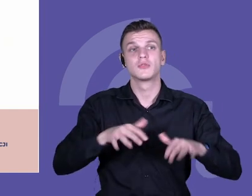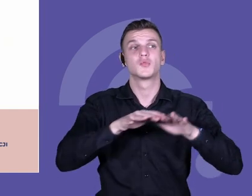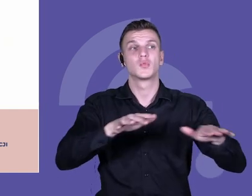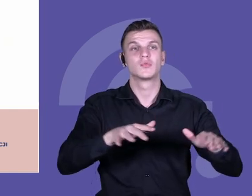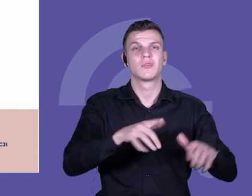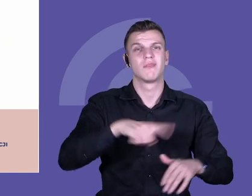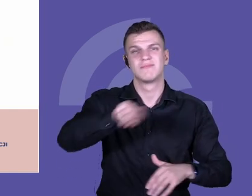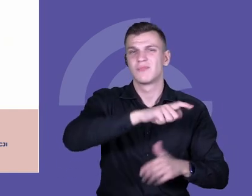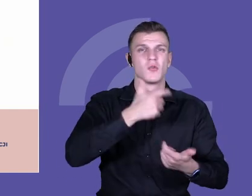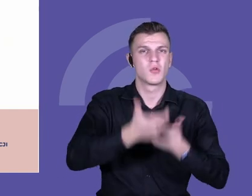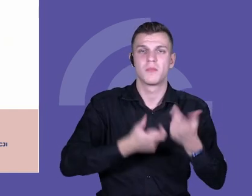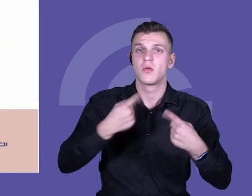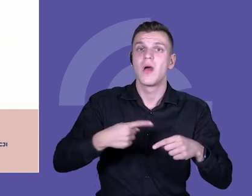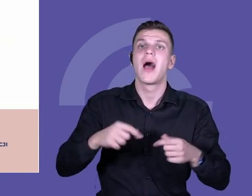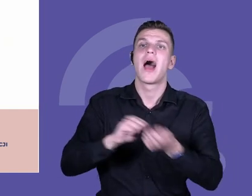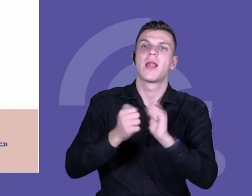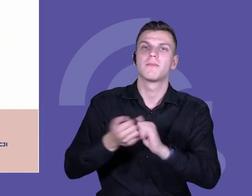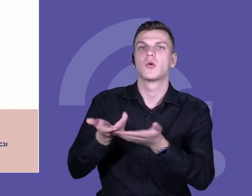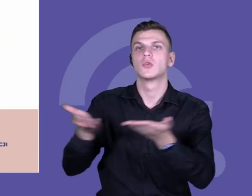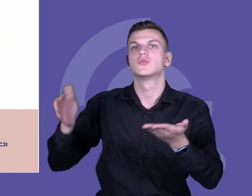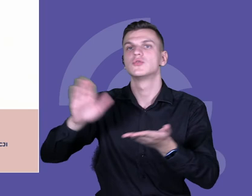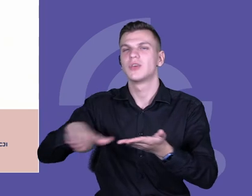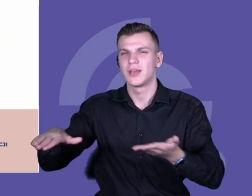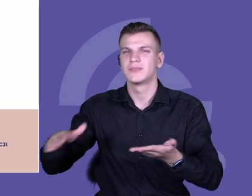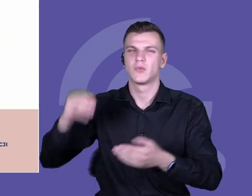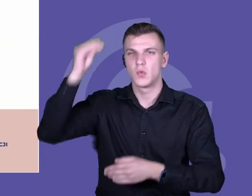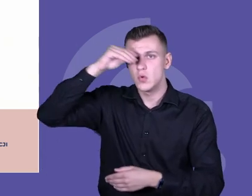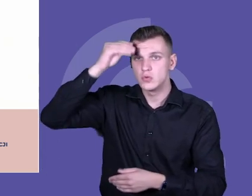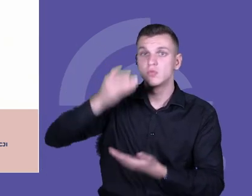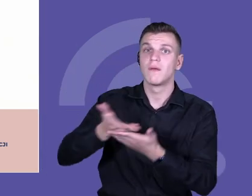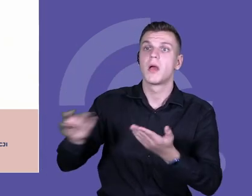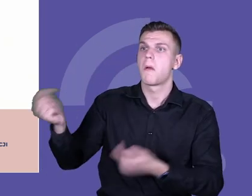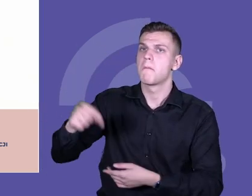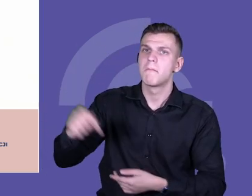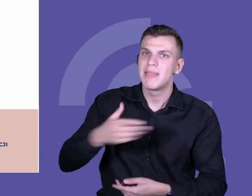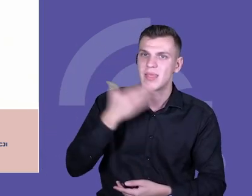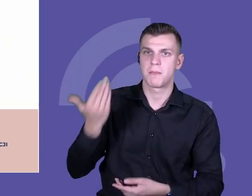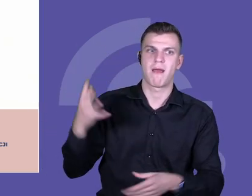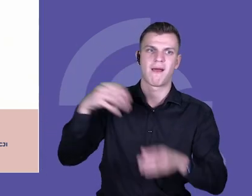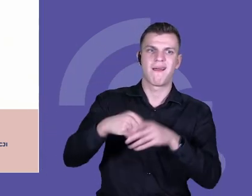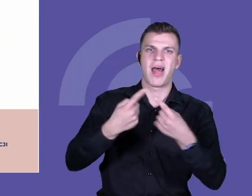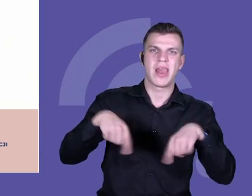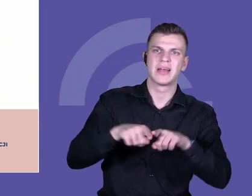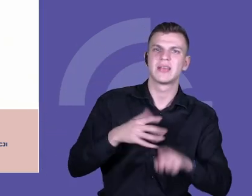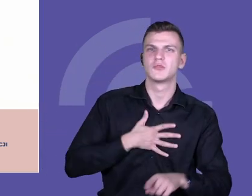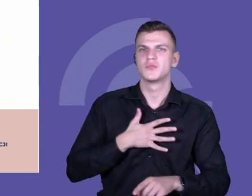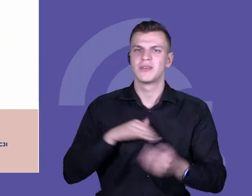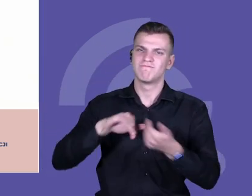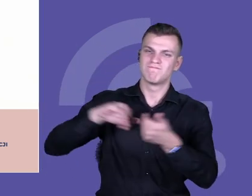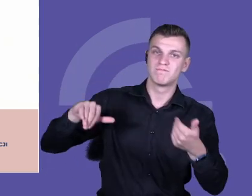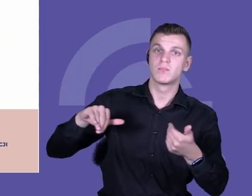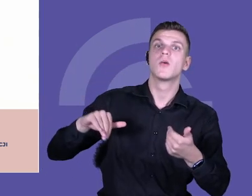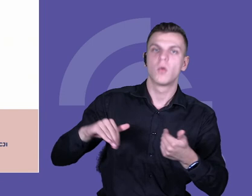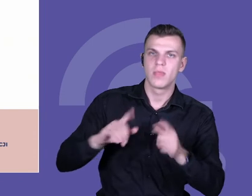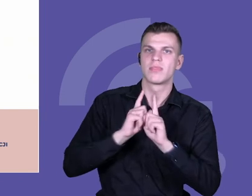na zajęciach, czy w kulturze, to musi być to ciągłe wsparcie, tak żeby ta współpraca z nauczycielami jest jedna z tych